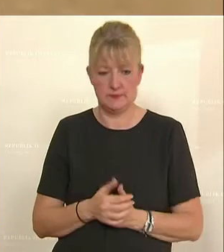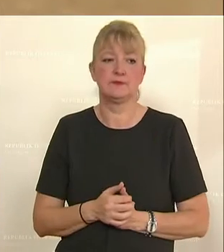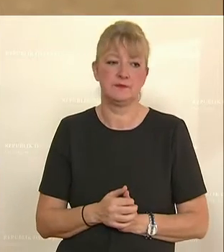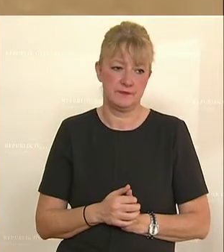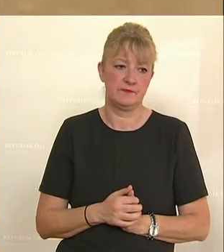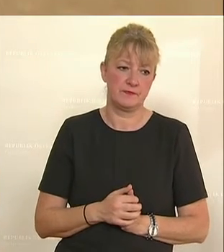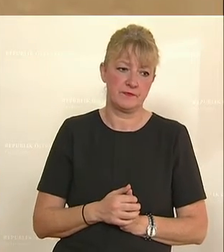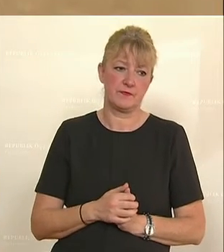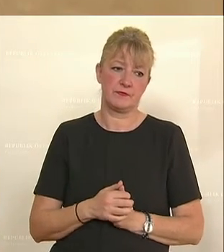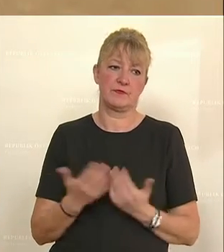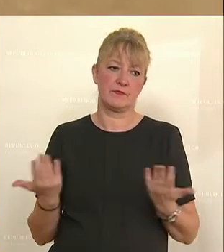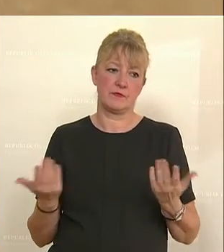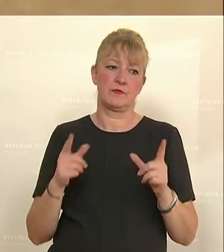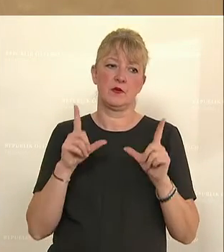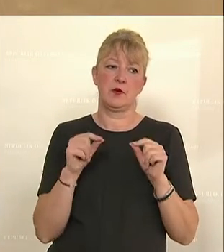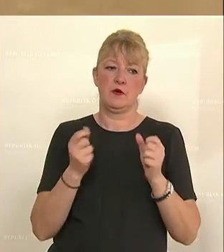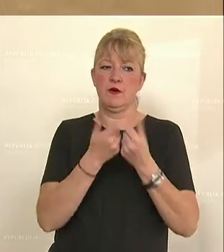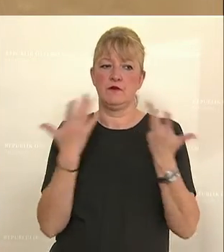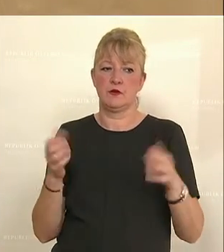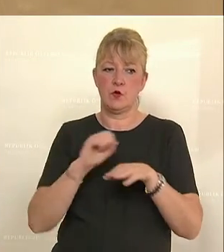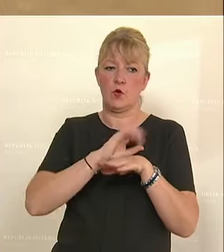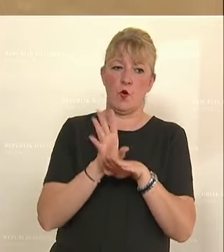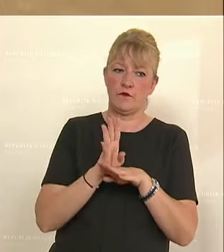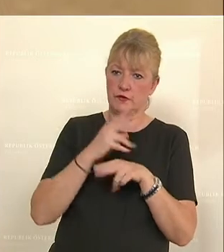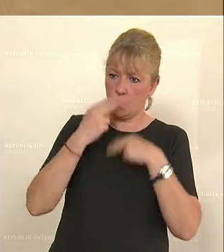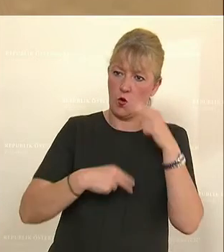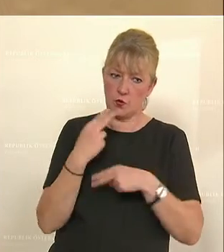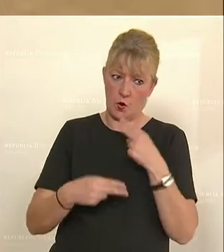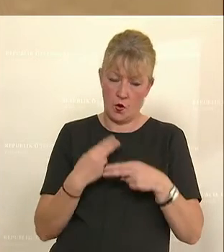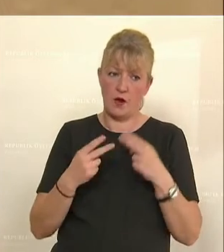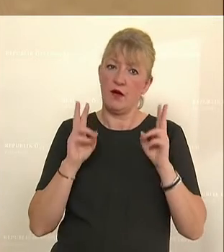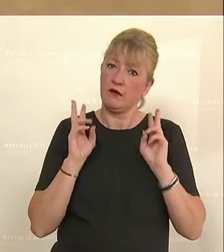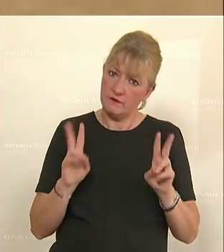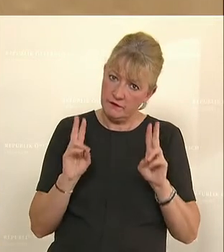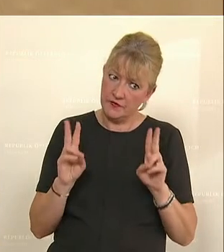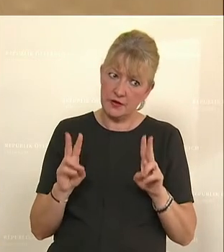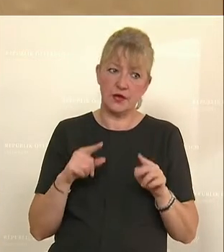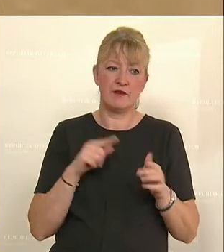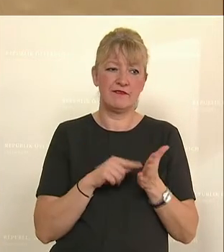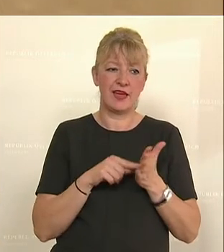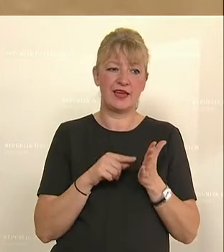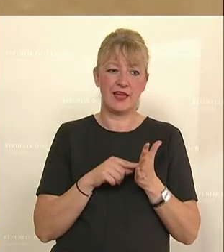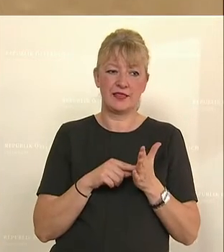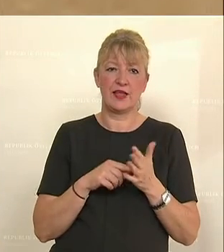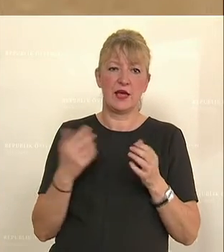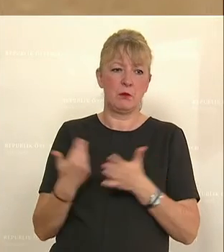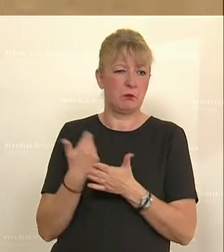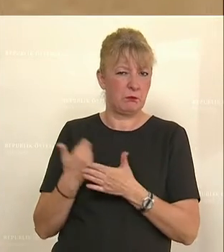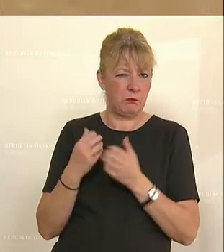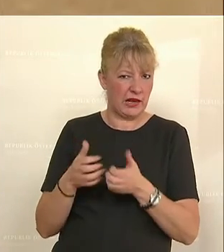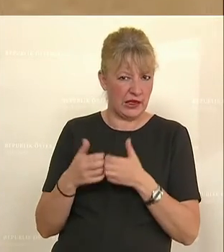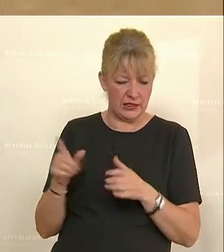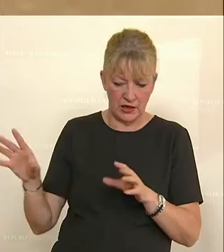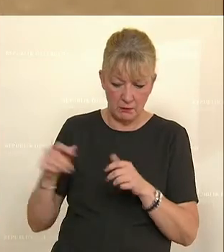Lessons learned aus den zahlreichen Covid-Überprüfungen. Das ist ja wirklich wichtig, dass man aufgrund der Berichte Maßnahmen